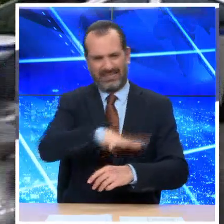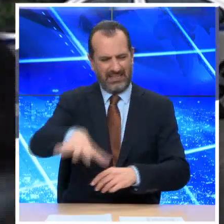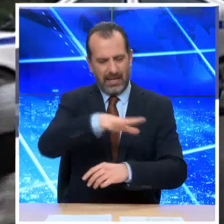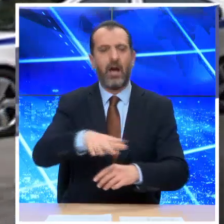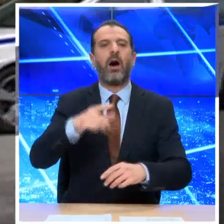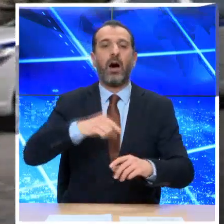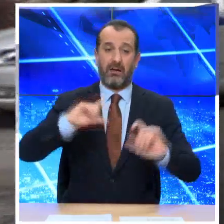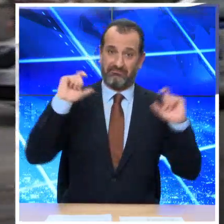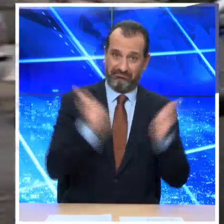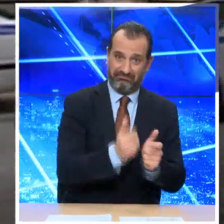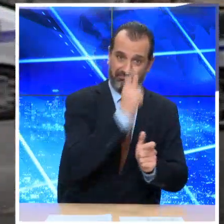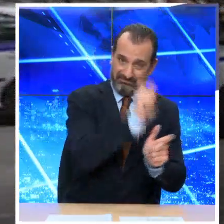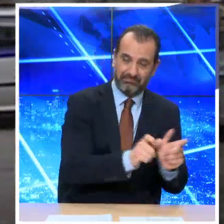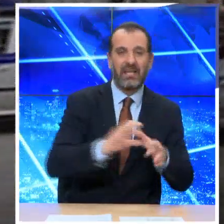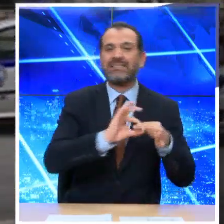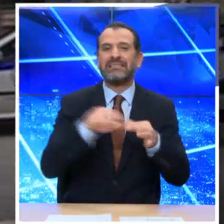ο συνεργός το αναζητείται.